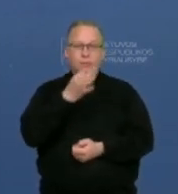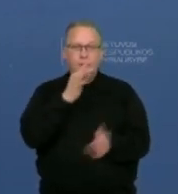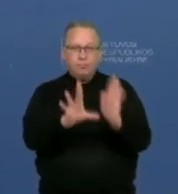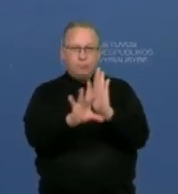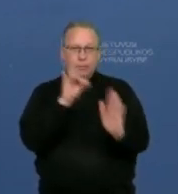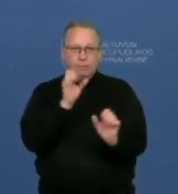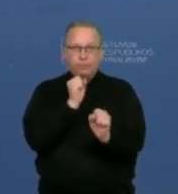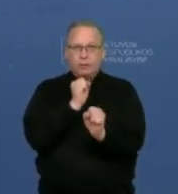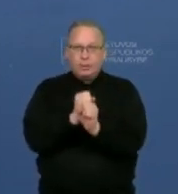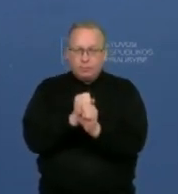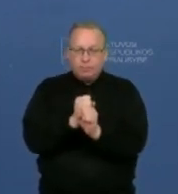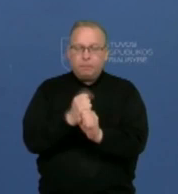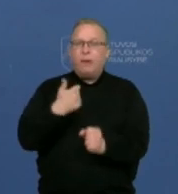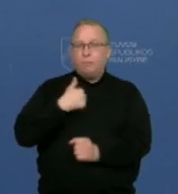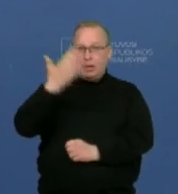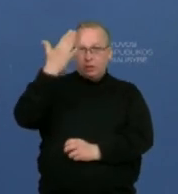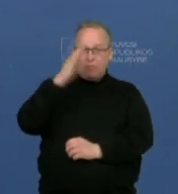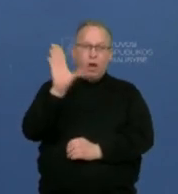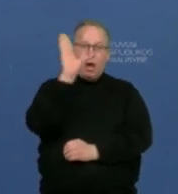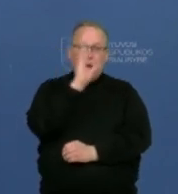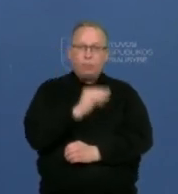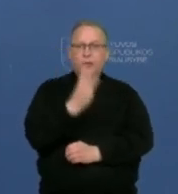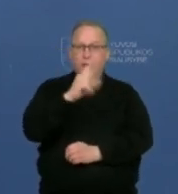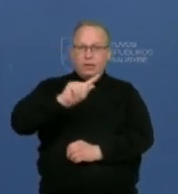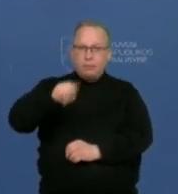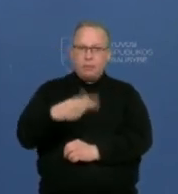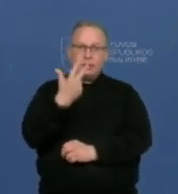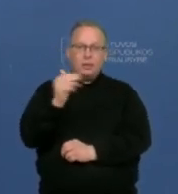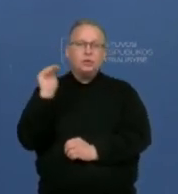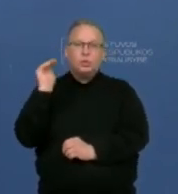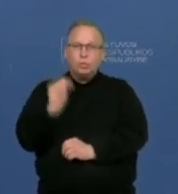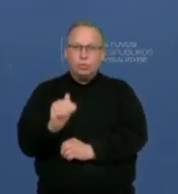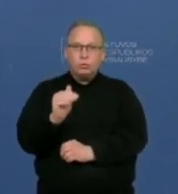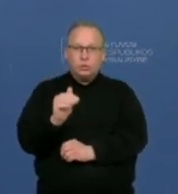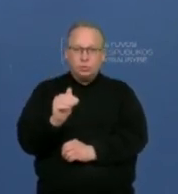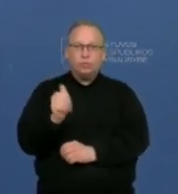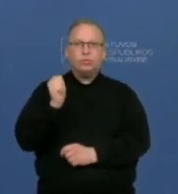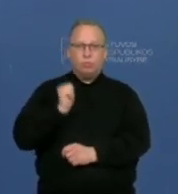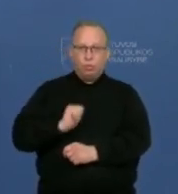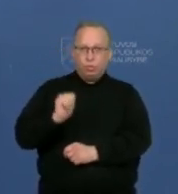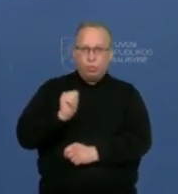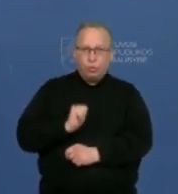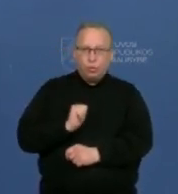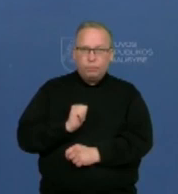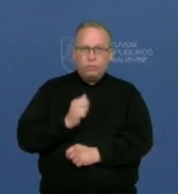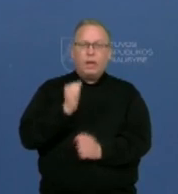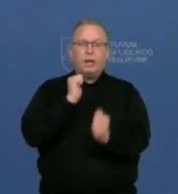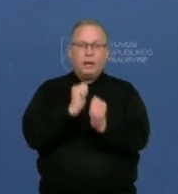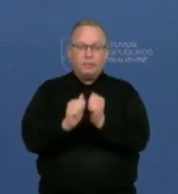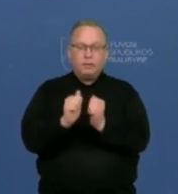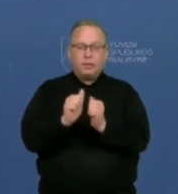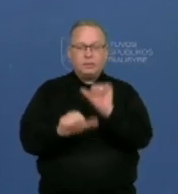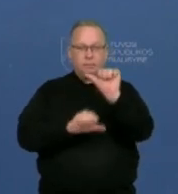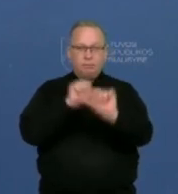dirbti. Tikimės, kad pavyks vidutiniškai po 3,3 tūkstančių negalių turinčių žmonių, kas met